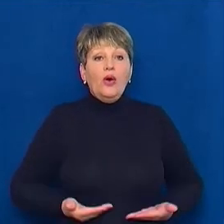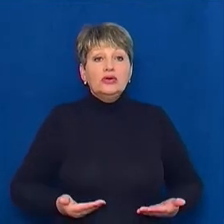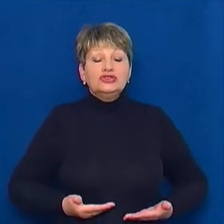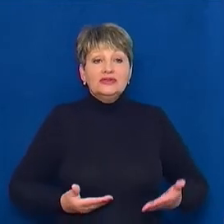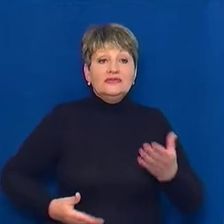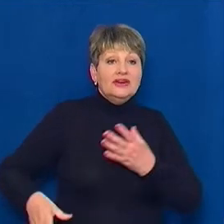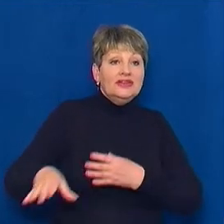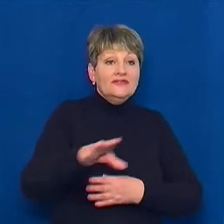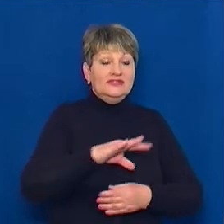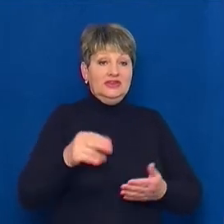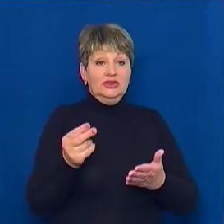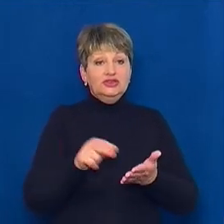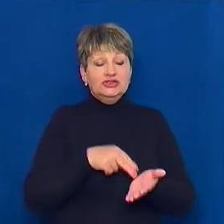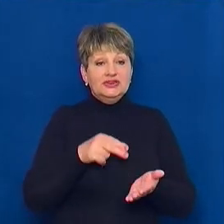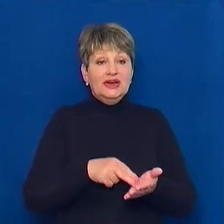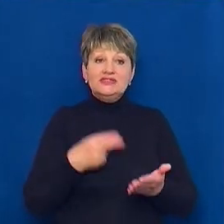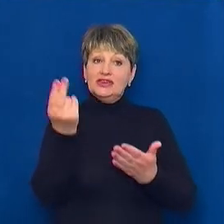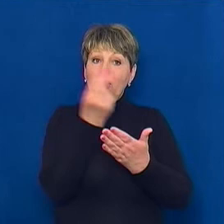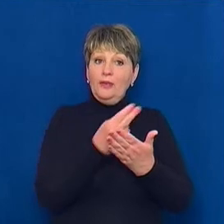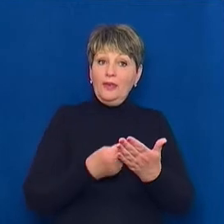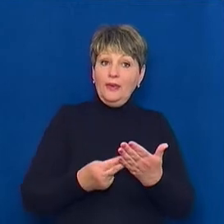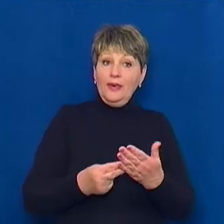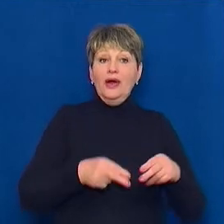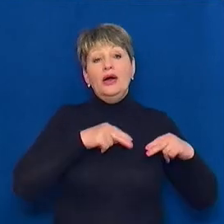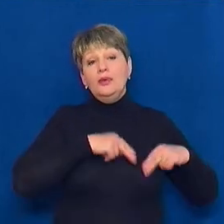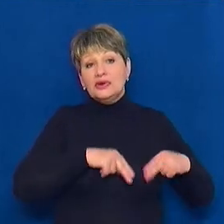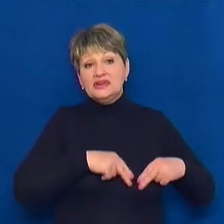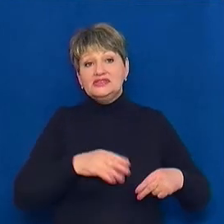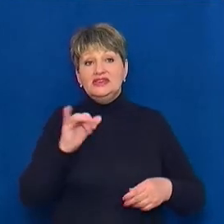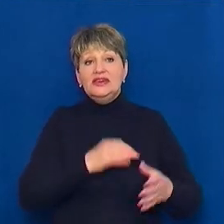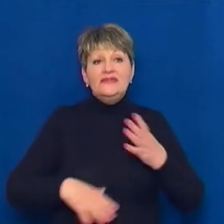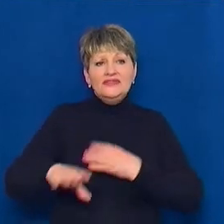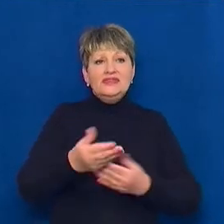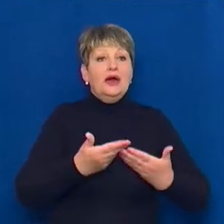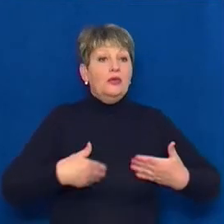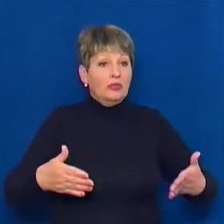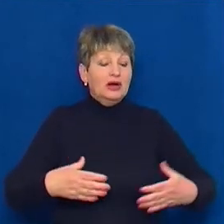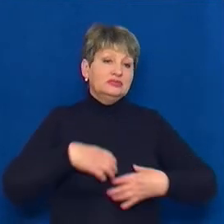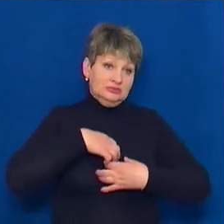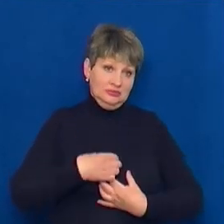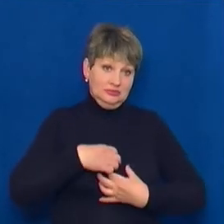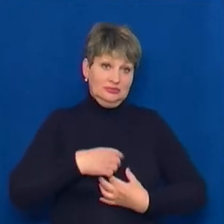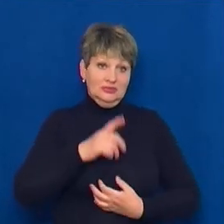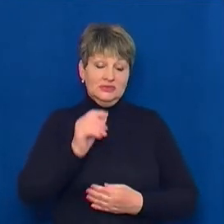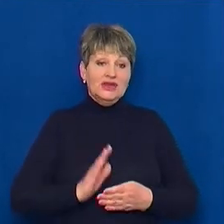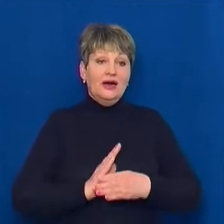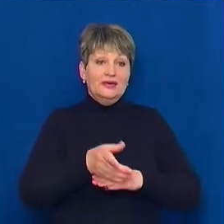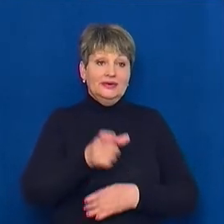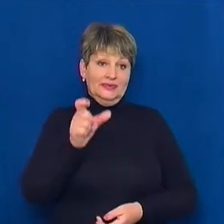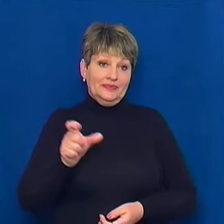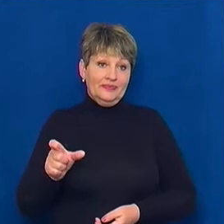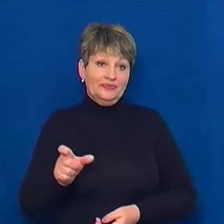черкаські портрети і не тільки. Працівники музею і усі ми надзвичайно сумуємо за відвідувачами. Людина,